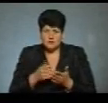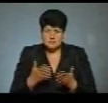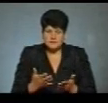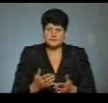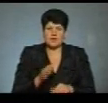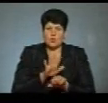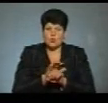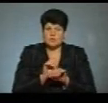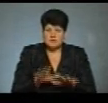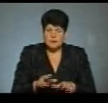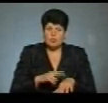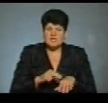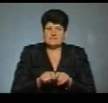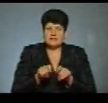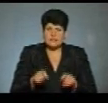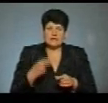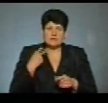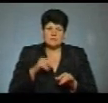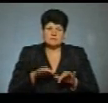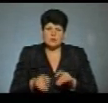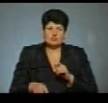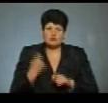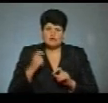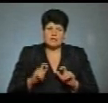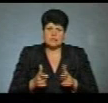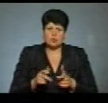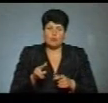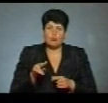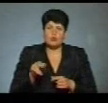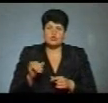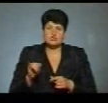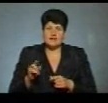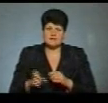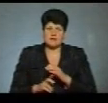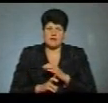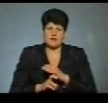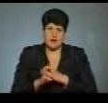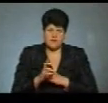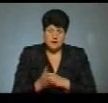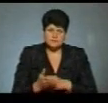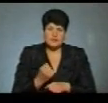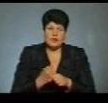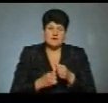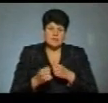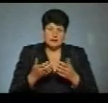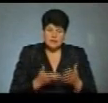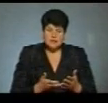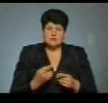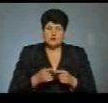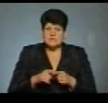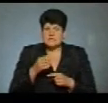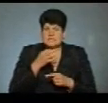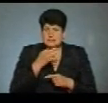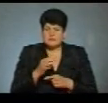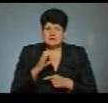Зазначу, поліція відкрила кримінальне провадження через порушення карантину в Почаєвській лаврі на Великдень. Про це повідомив речник Нацполіції області Сергій